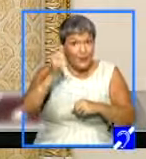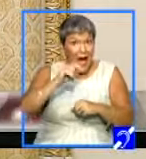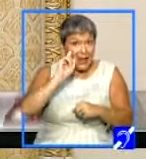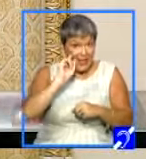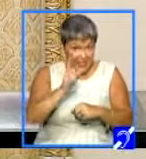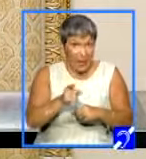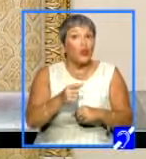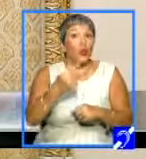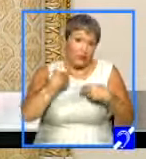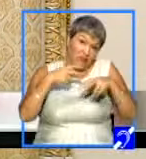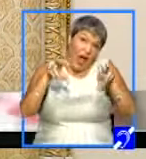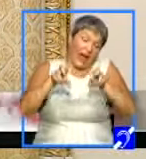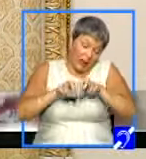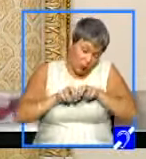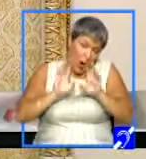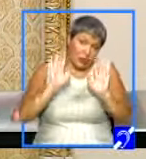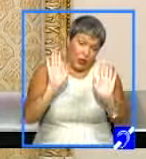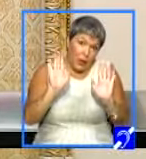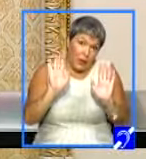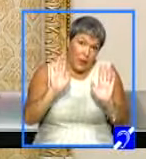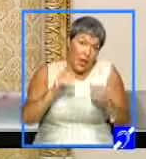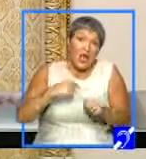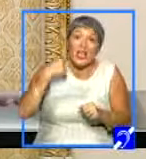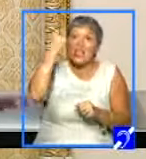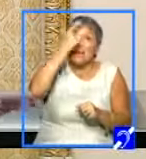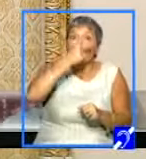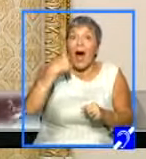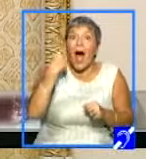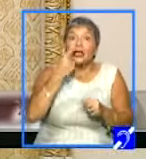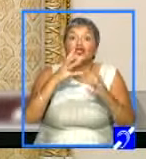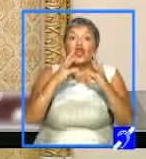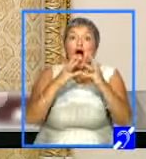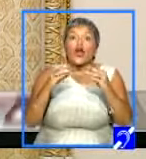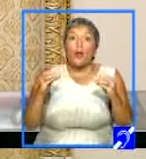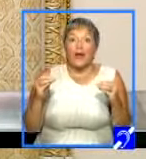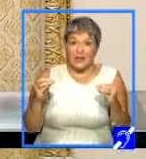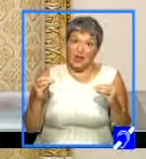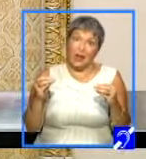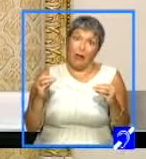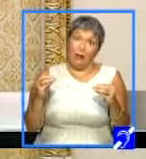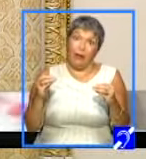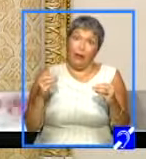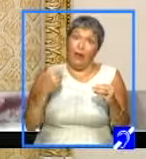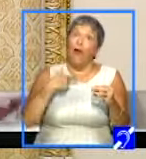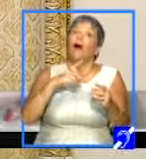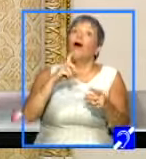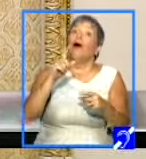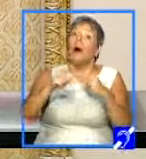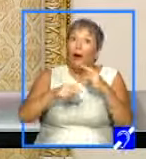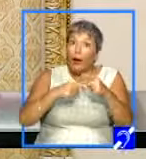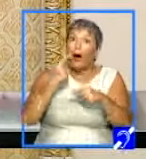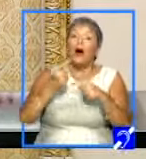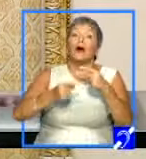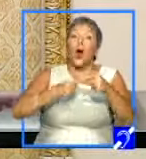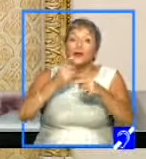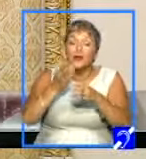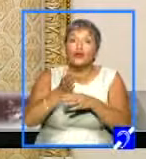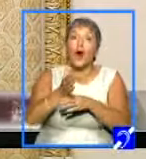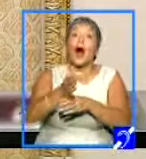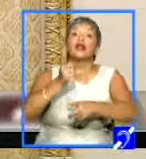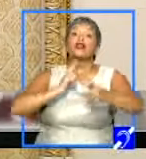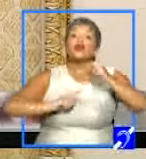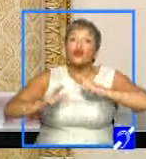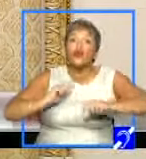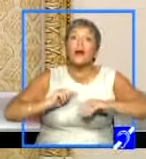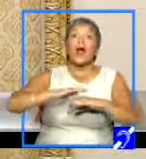recunoaștem că imaginea României are foarte mult de